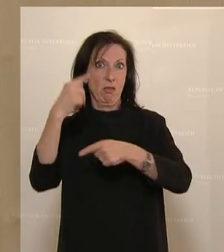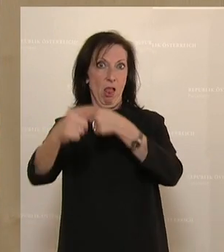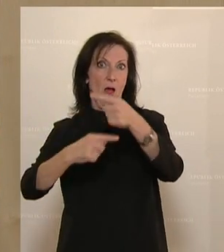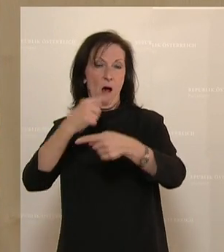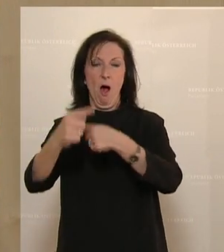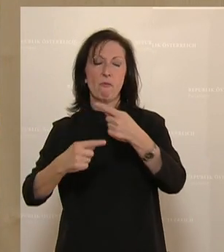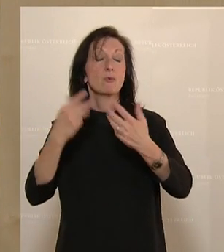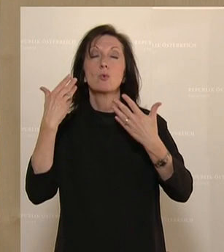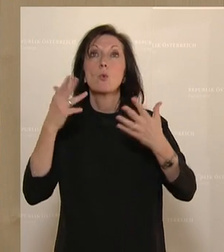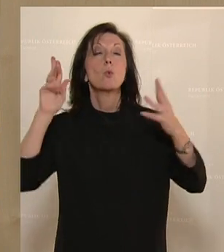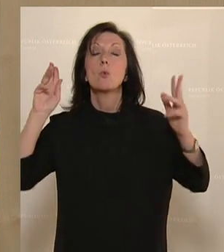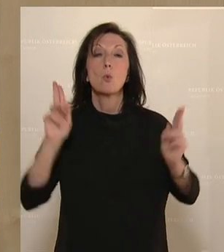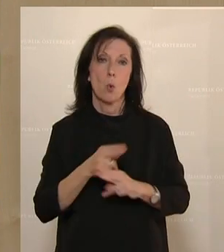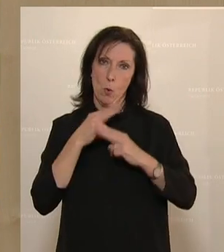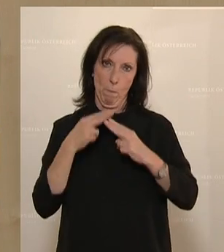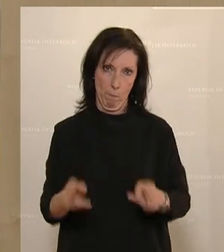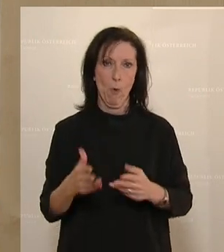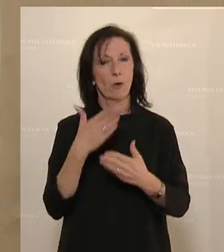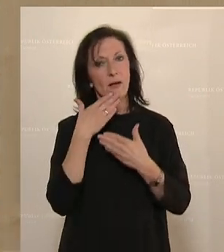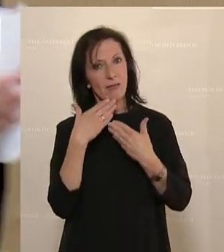Das ist untragbar. Dankeschön. Dank.